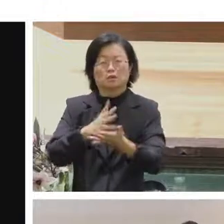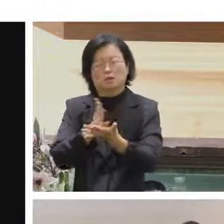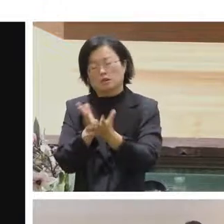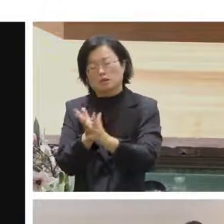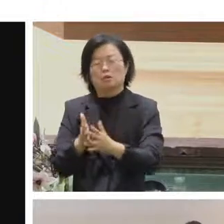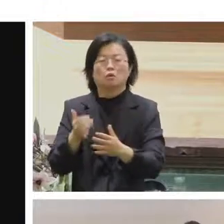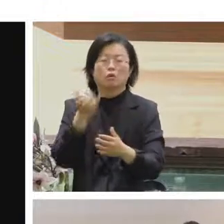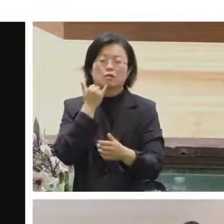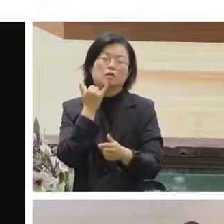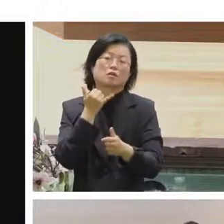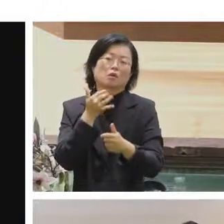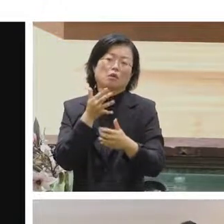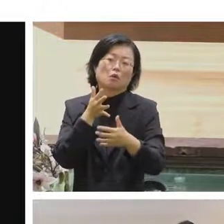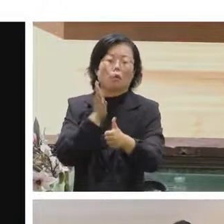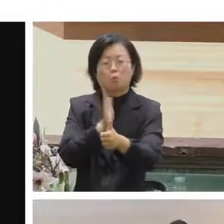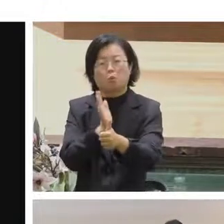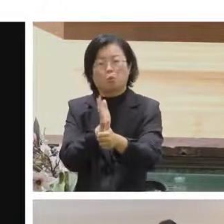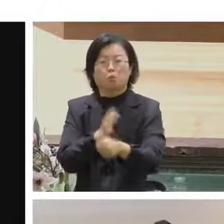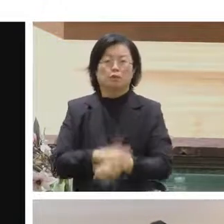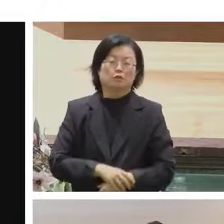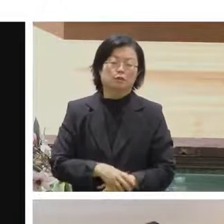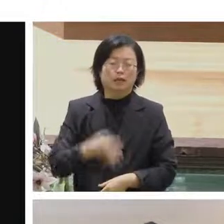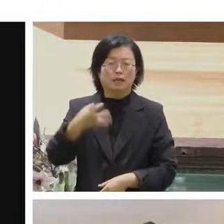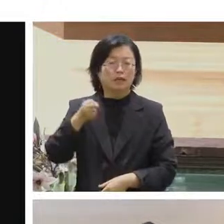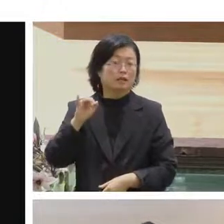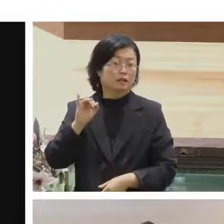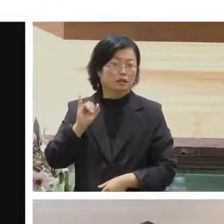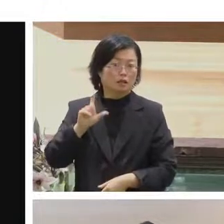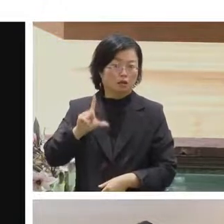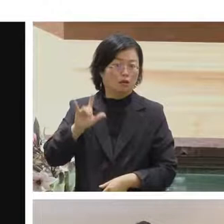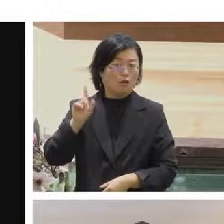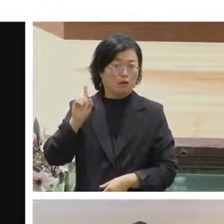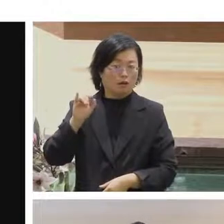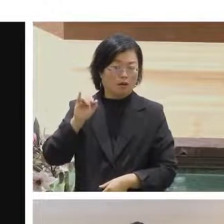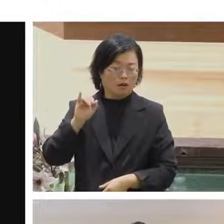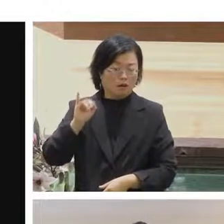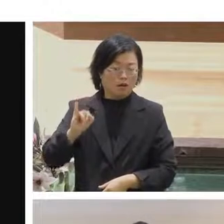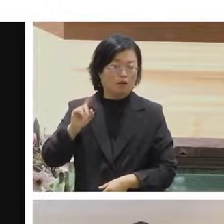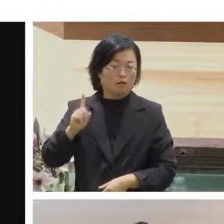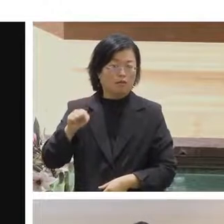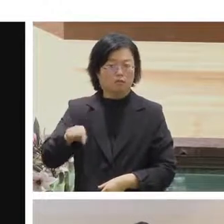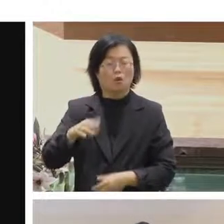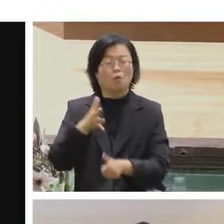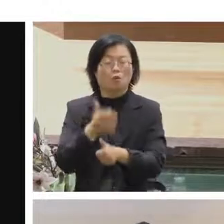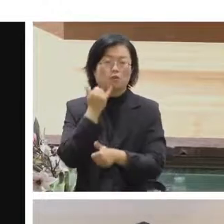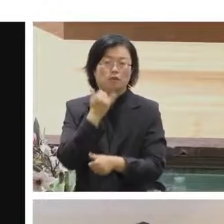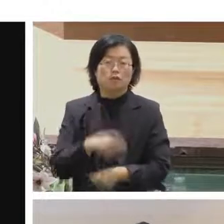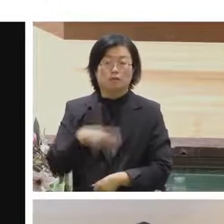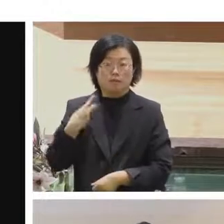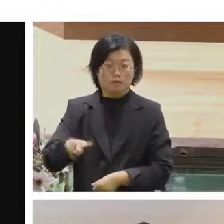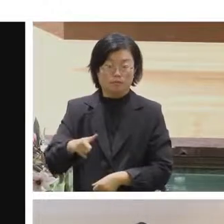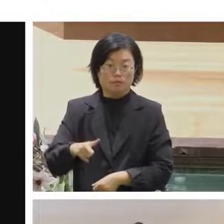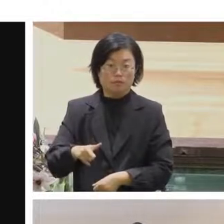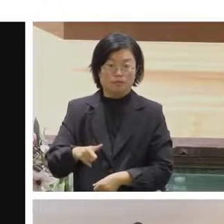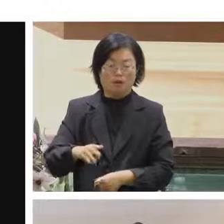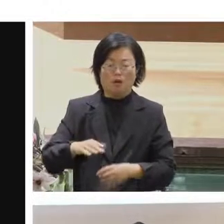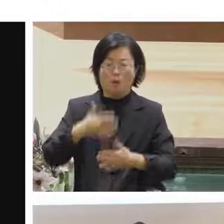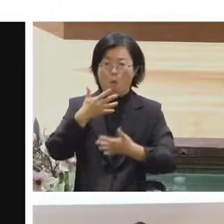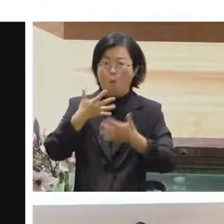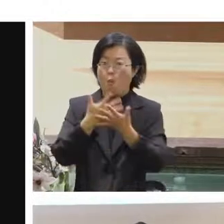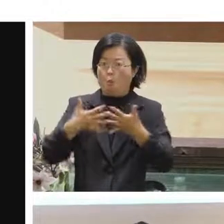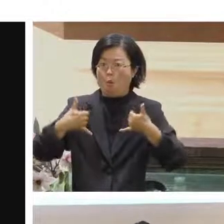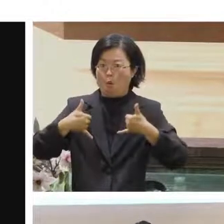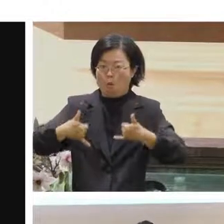slido來做提問我們就分成這兩種因此接下來我們就會講到直播的部分下一頁